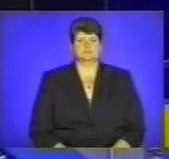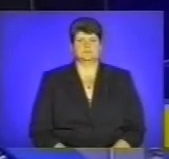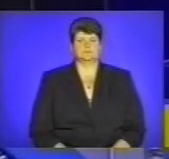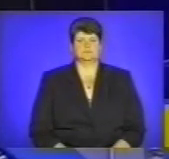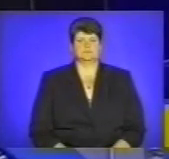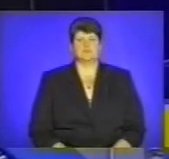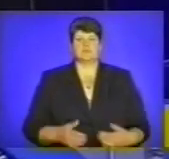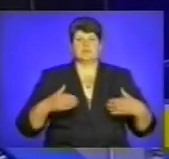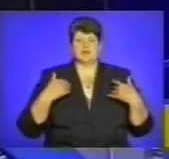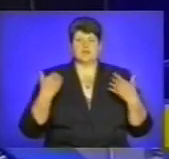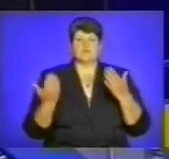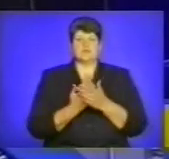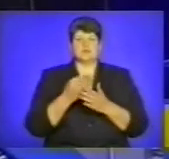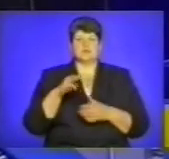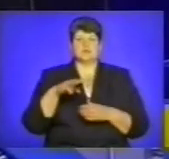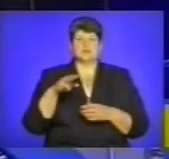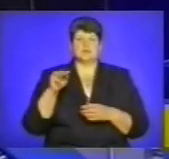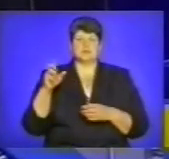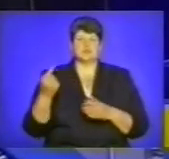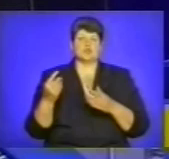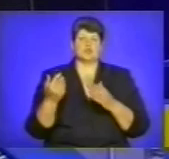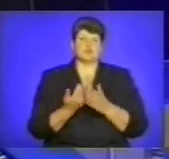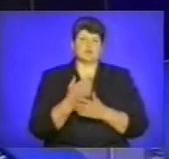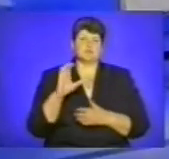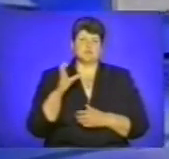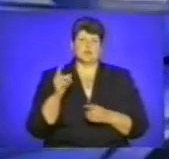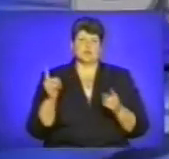Вітаю вісті ТТБ з новинами середи. Коротко про головне.